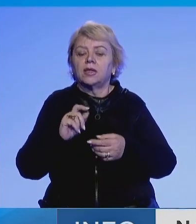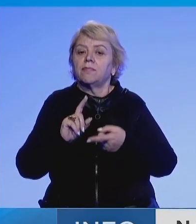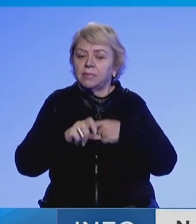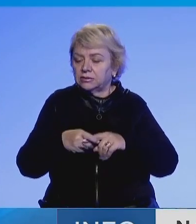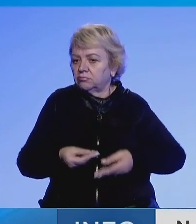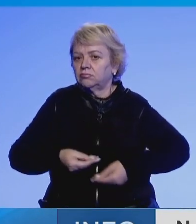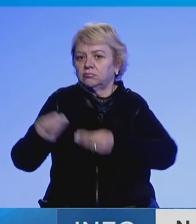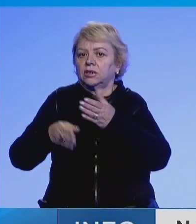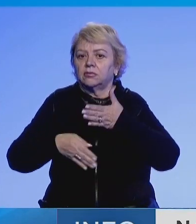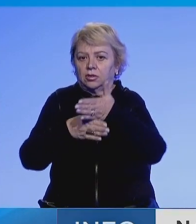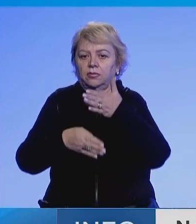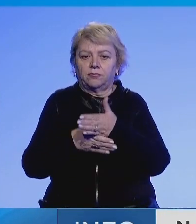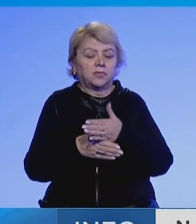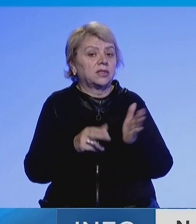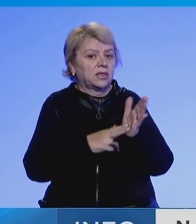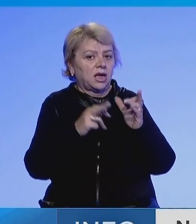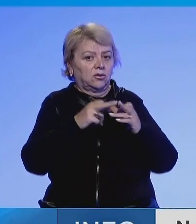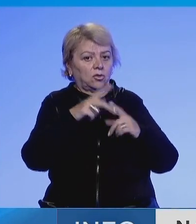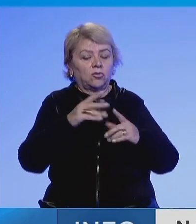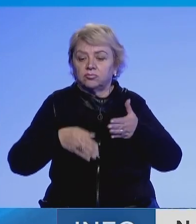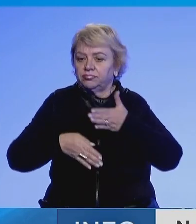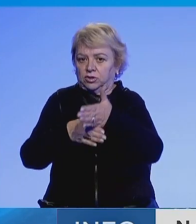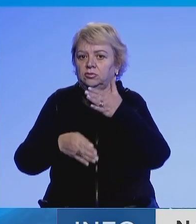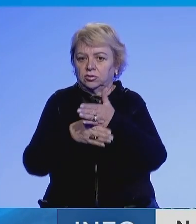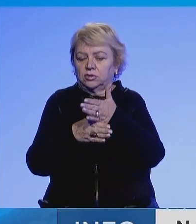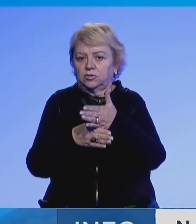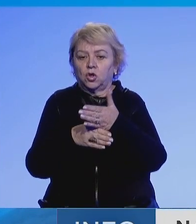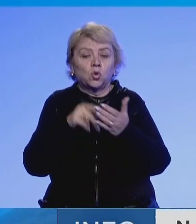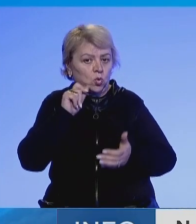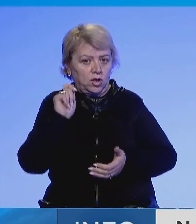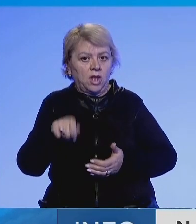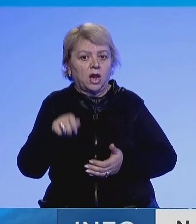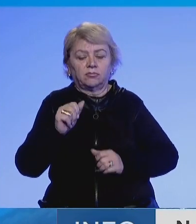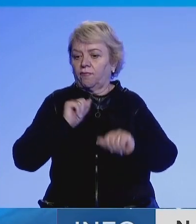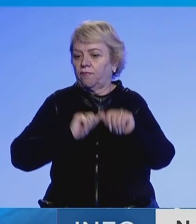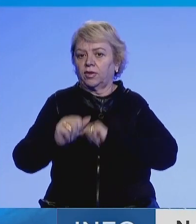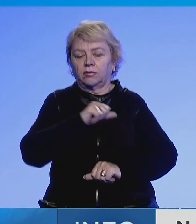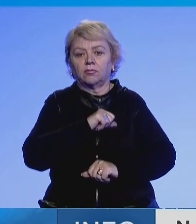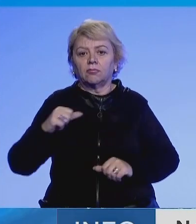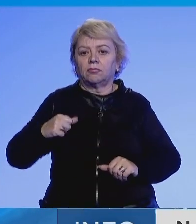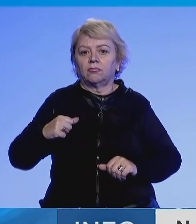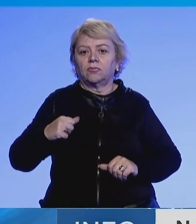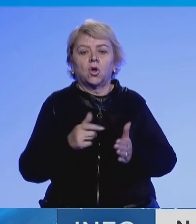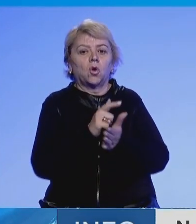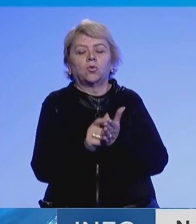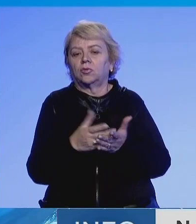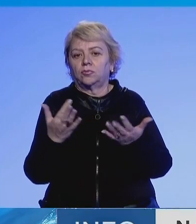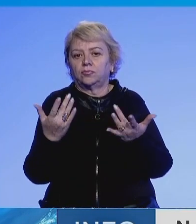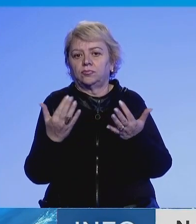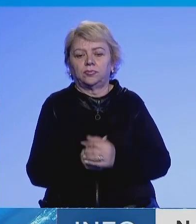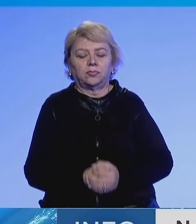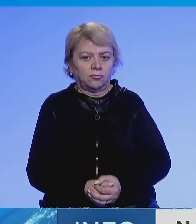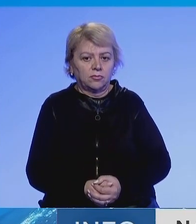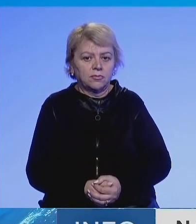ndimë humanitare. Nato dhe aleatët të të vazhdojnë të mbështesin të drejten e Ukrajinës për vedë mbrojtje për atë që kosa duhet, fa sekretari Natos.